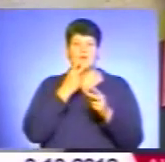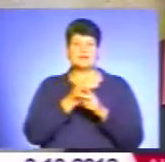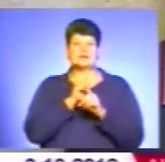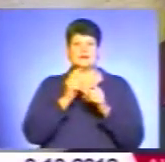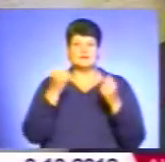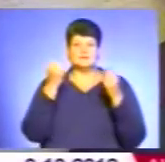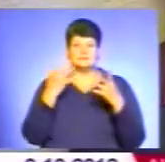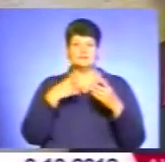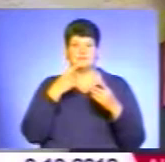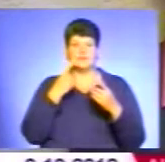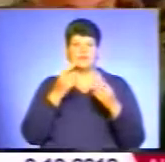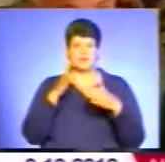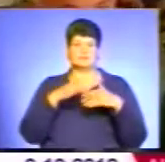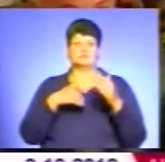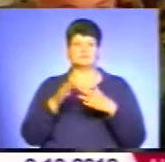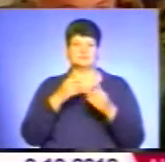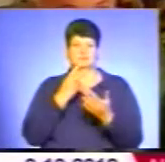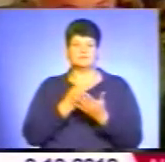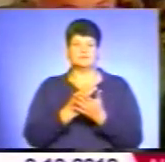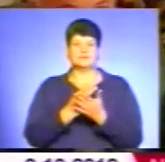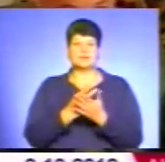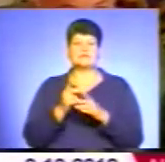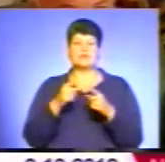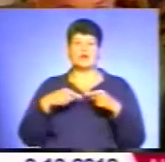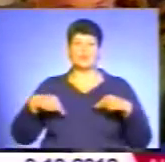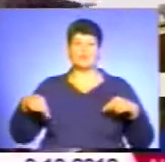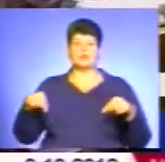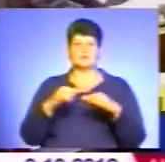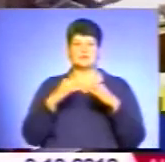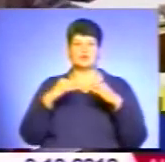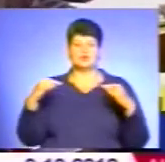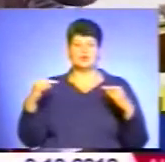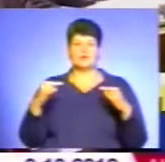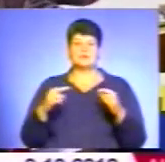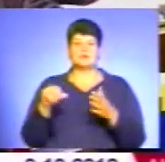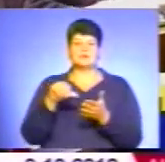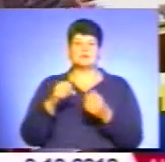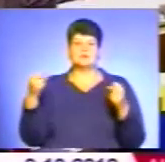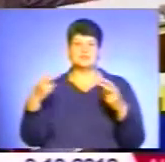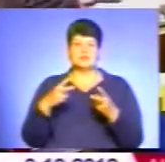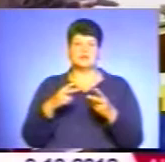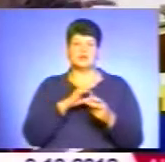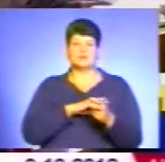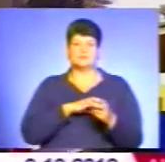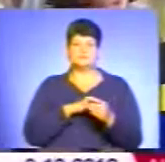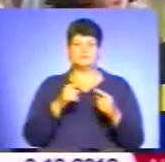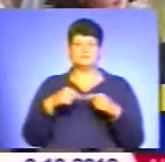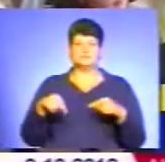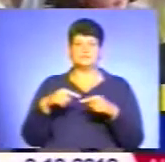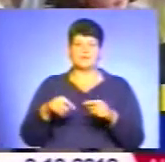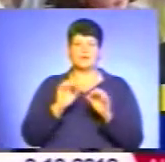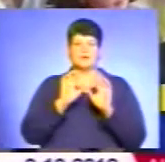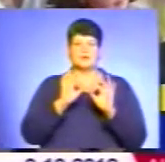теорії, але й з позиції практики. За круглим столом фахівці юридичної та правничої галузей пояснили студентам порядок проведення